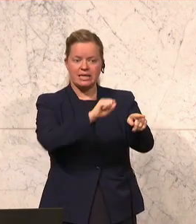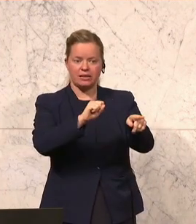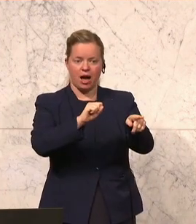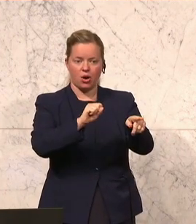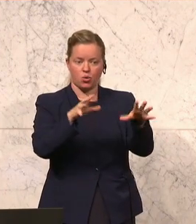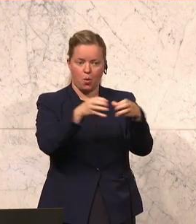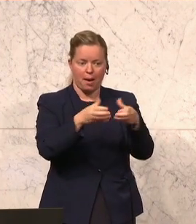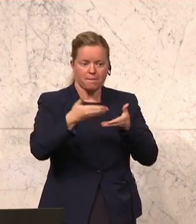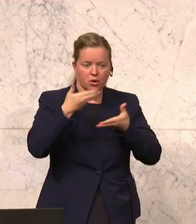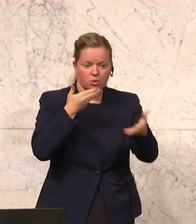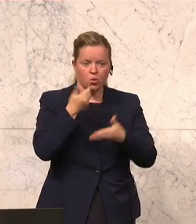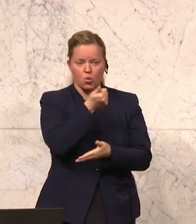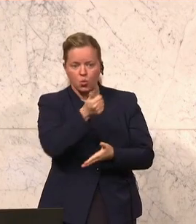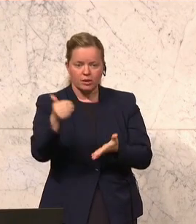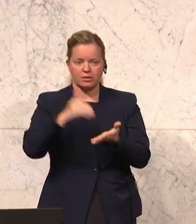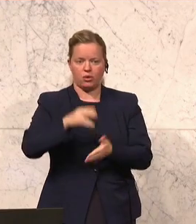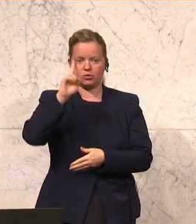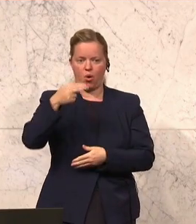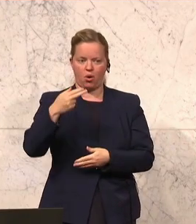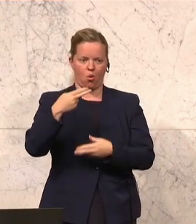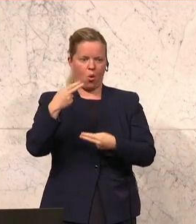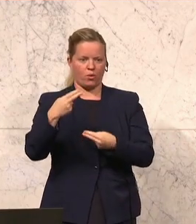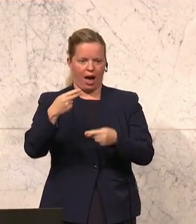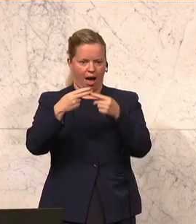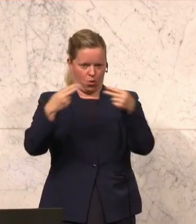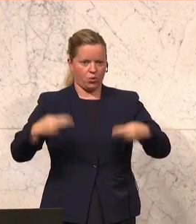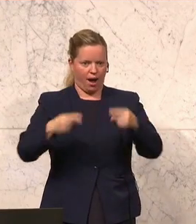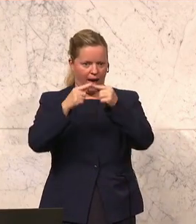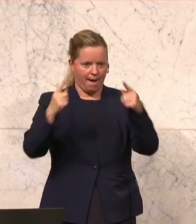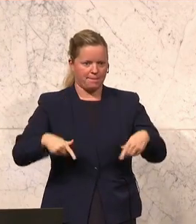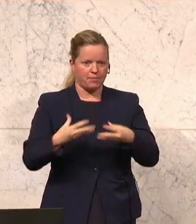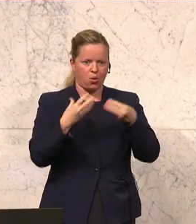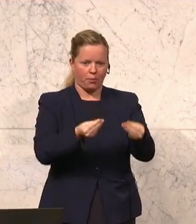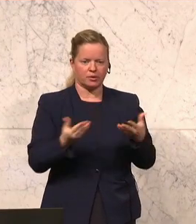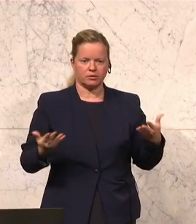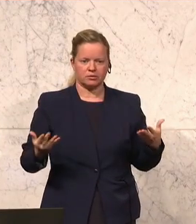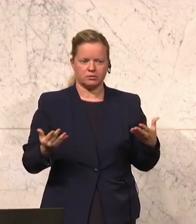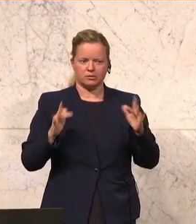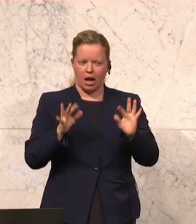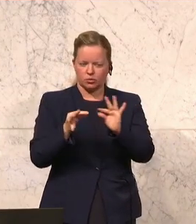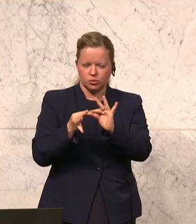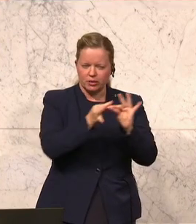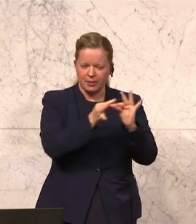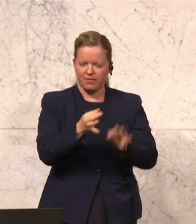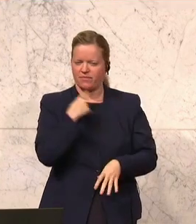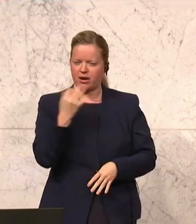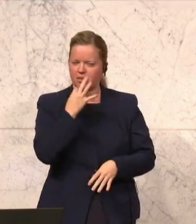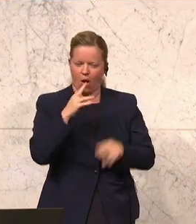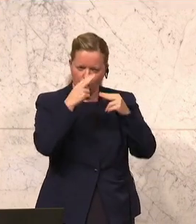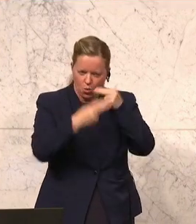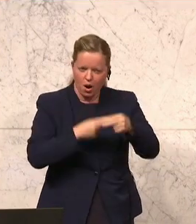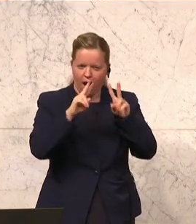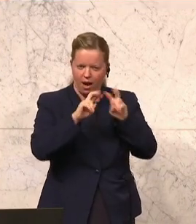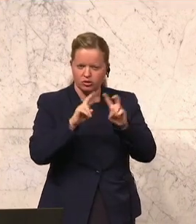mit 100.000 Euro und Honoraren. Wir werden uns da sehr genau anschauen, ob hier ein Zusammenhang besteht, der ja nahezu auf dem Tisch liegt. Und ich sage